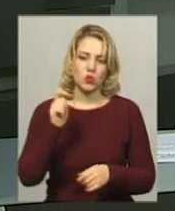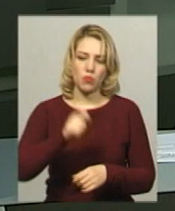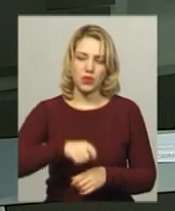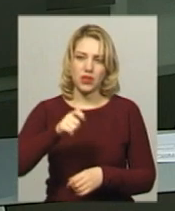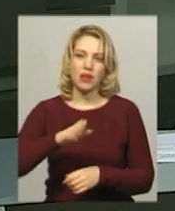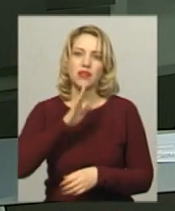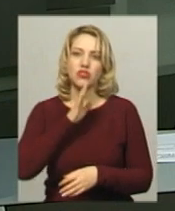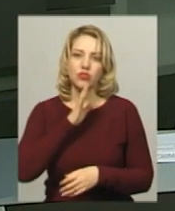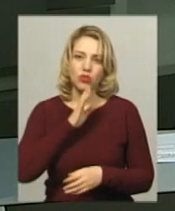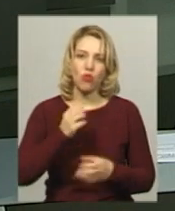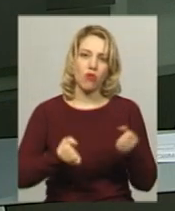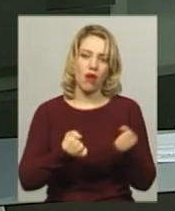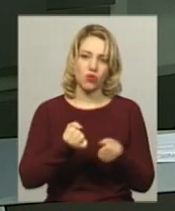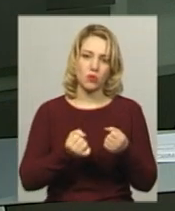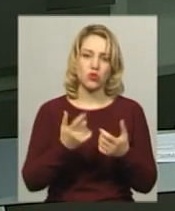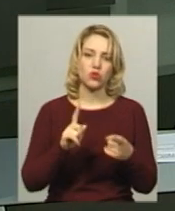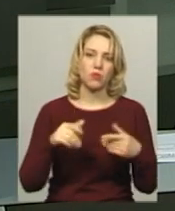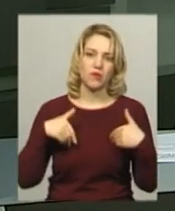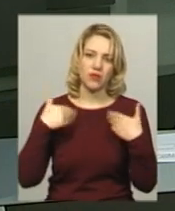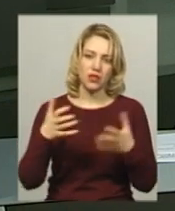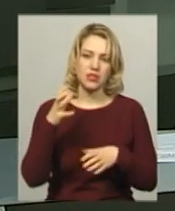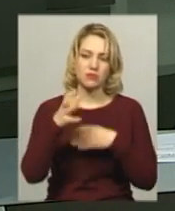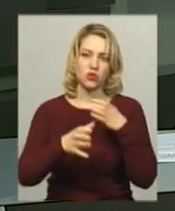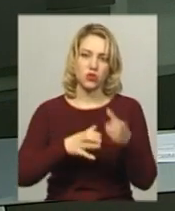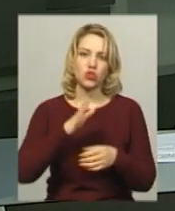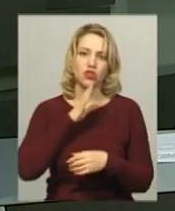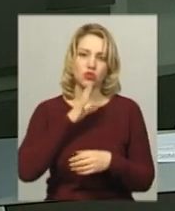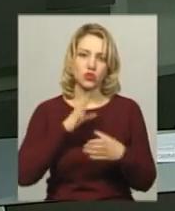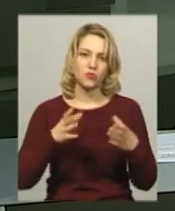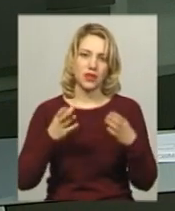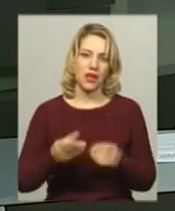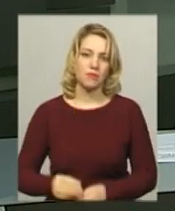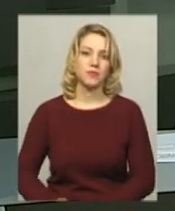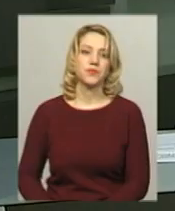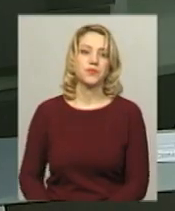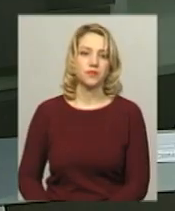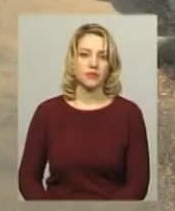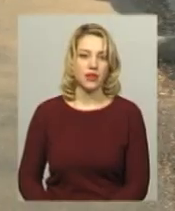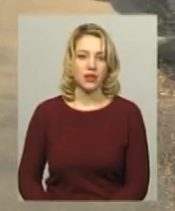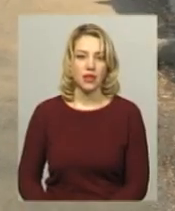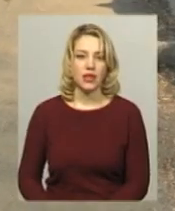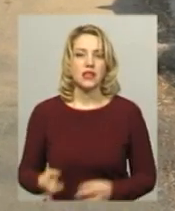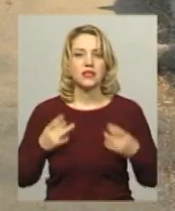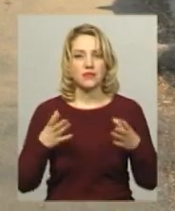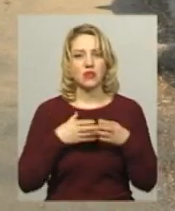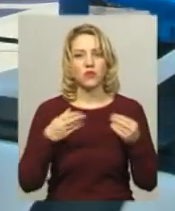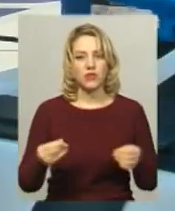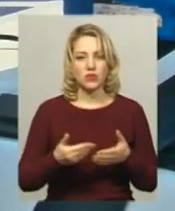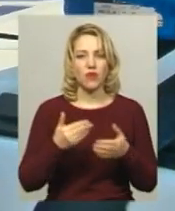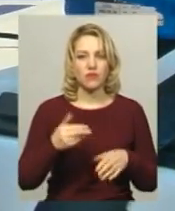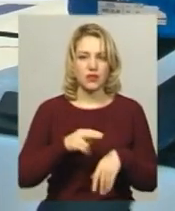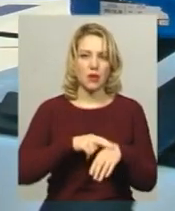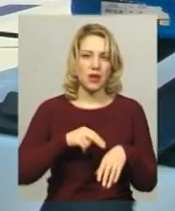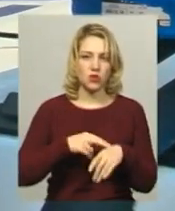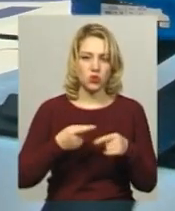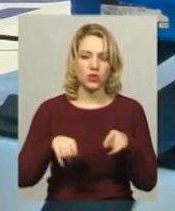місту, аби привітати їх із міжнародним жіночим днем. Подробиці у сюжеті Анастасії Олексюк. За святом весни від патрульних таку